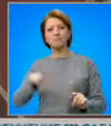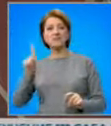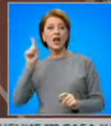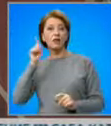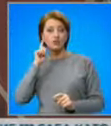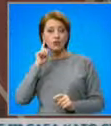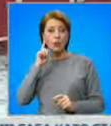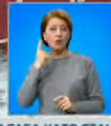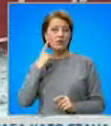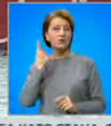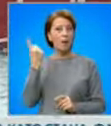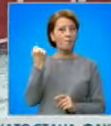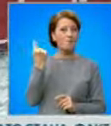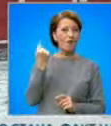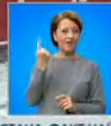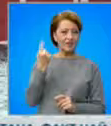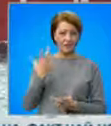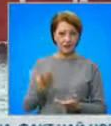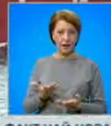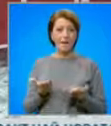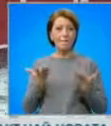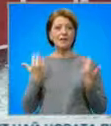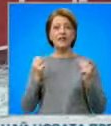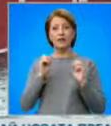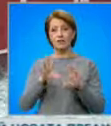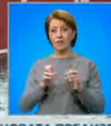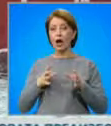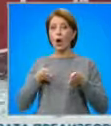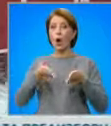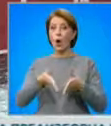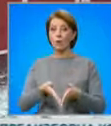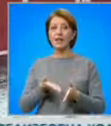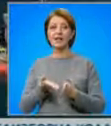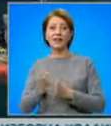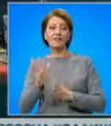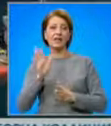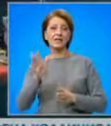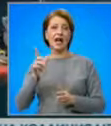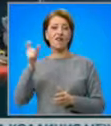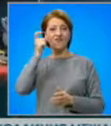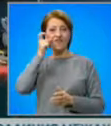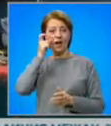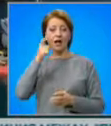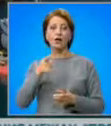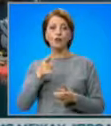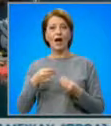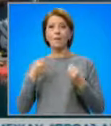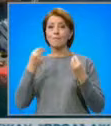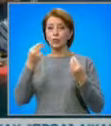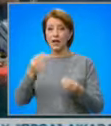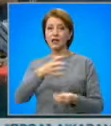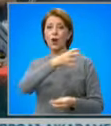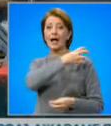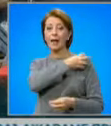очевидно повикванията. Предварителна информация, че корабът плава към пристанище Варна, е била подадена от капитана. Следващата